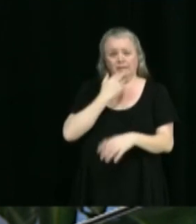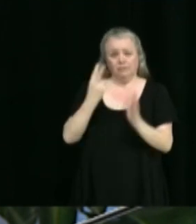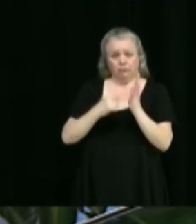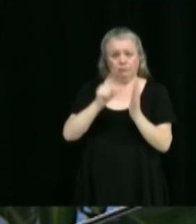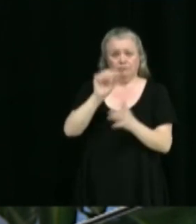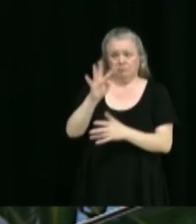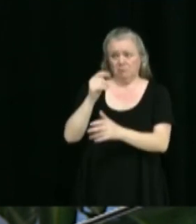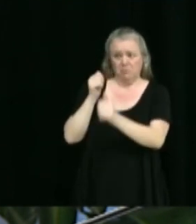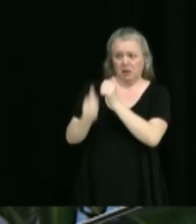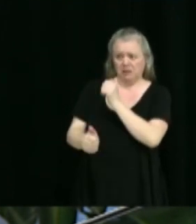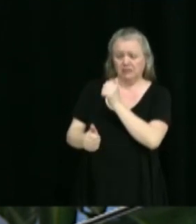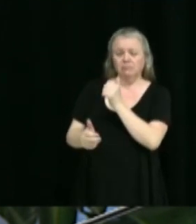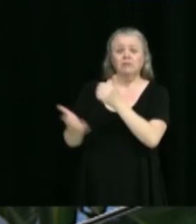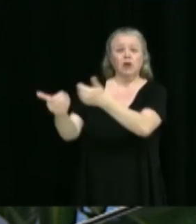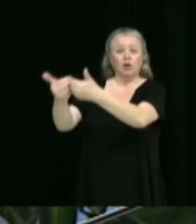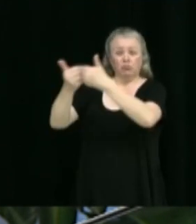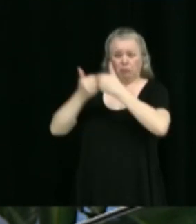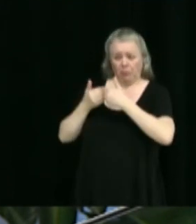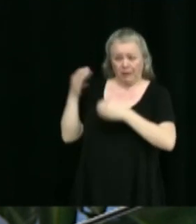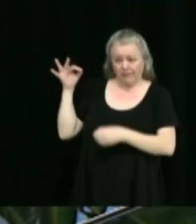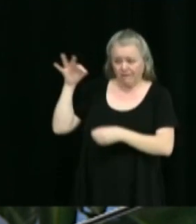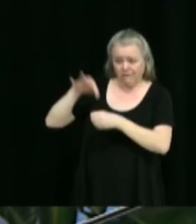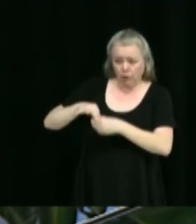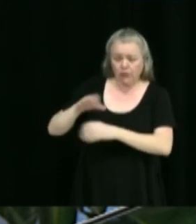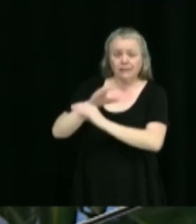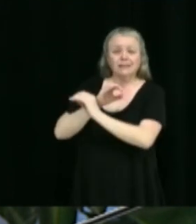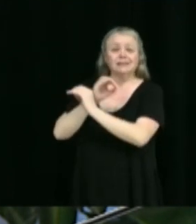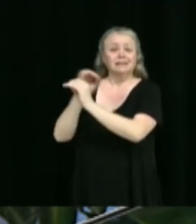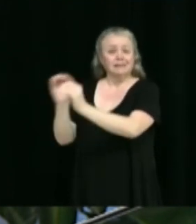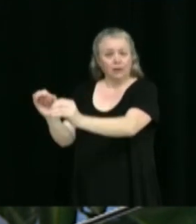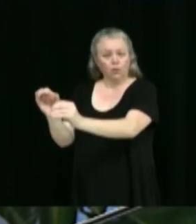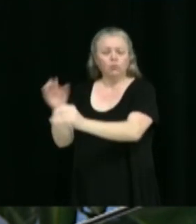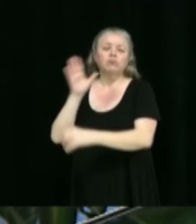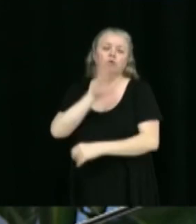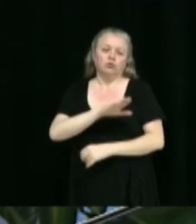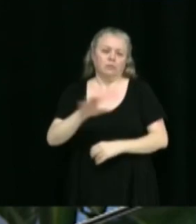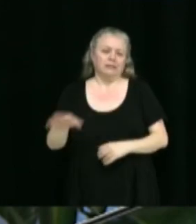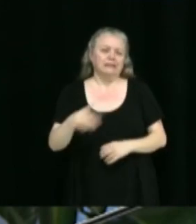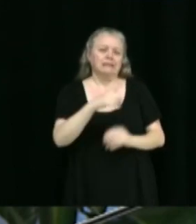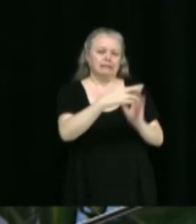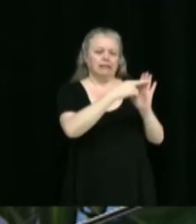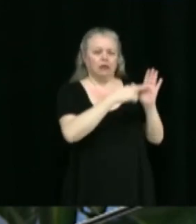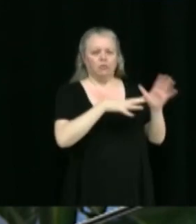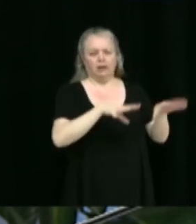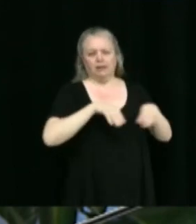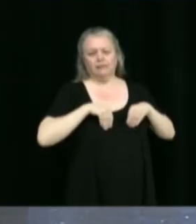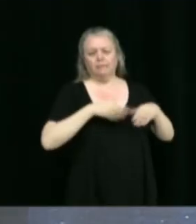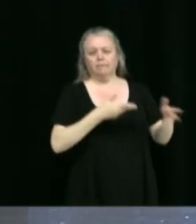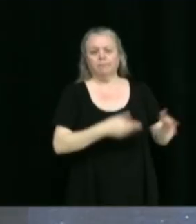attendu qu'aucune demande d'approbation référendaire n'a été reçue, il y a donc lieu d'adopter le règlement.